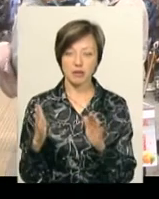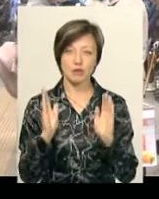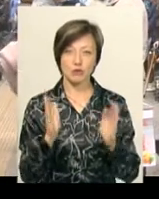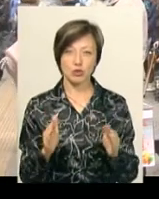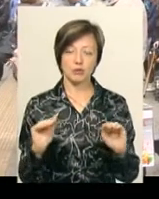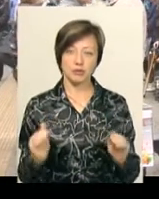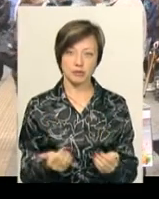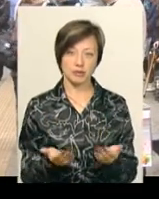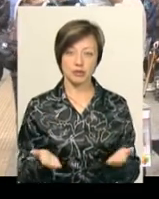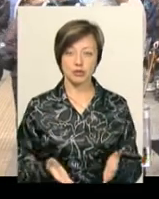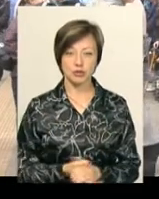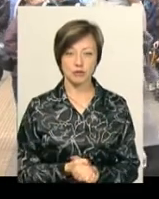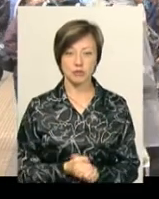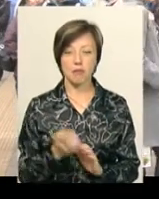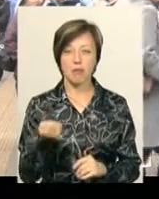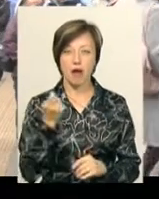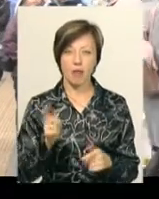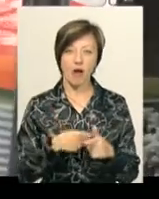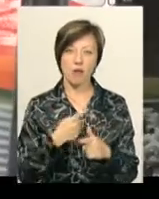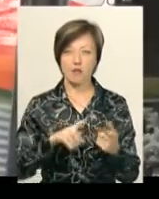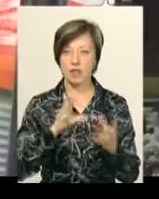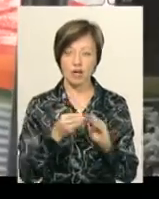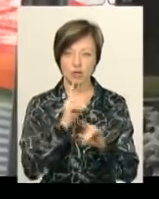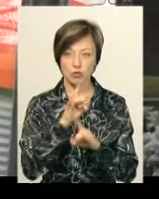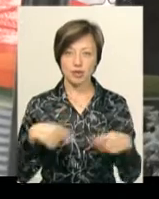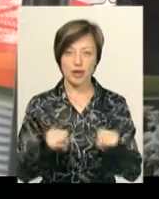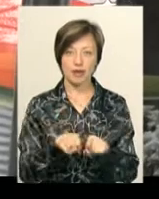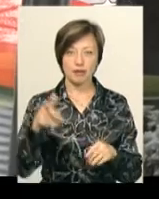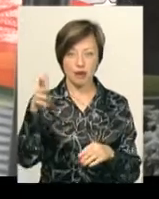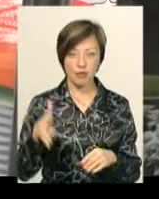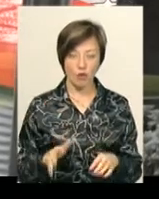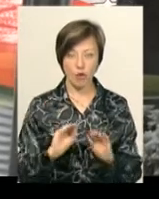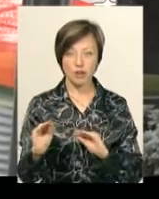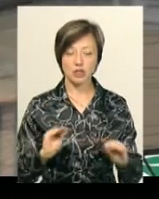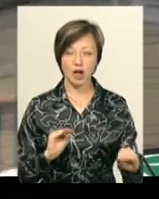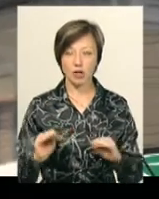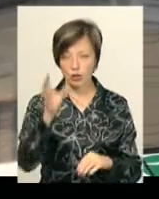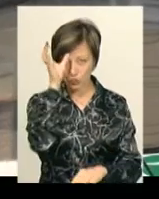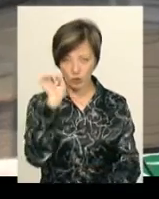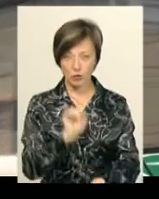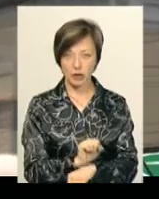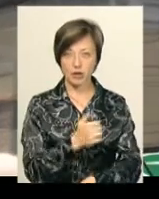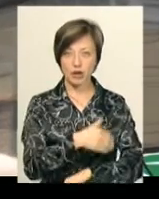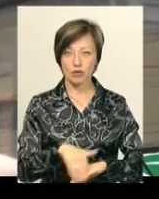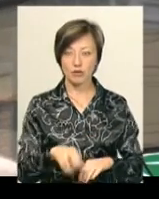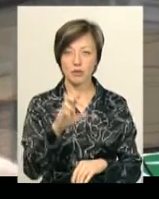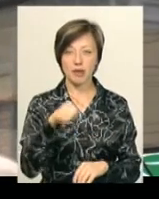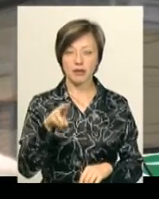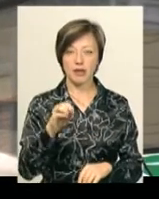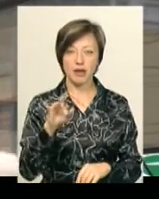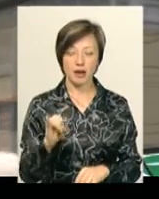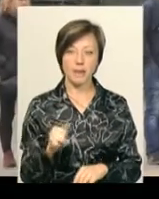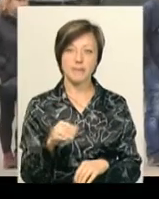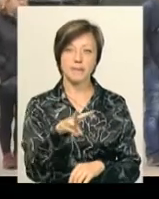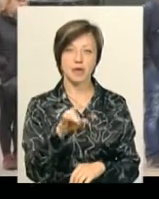мало, або взагалі не буде. Такі ж табло та сіті-лайти обладнають на розумних зупинках, що розташовані на вулиці Бандери та на